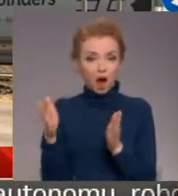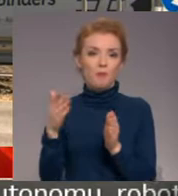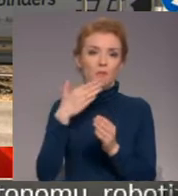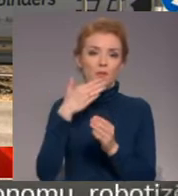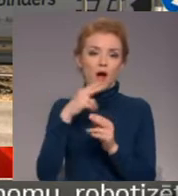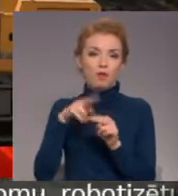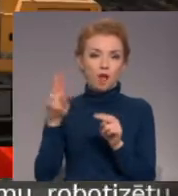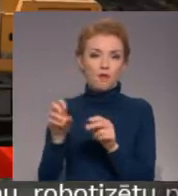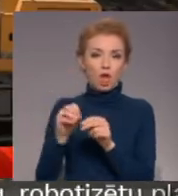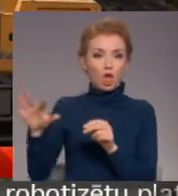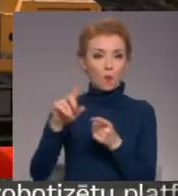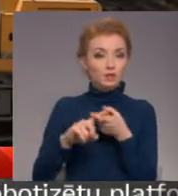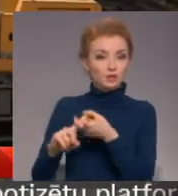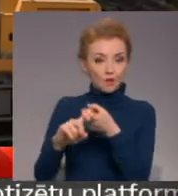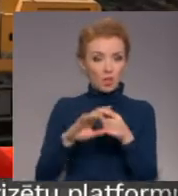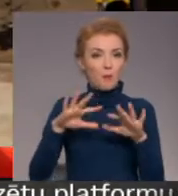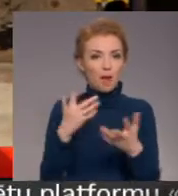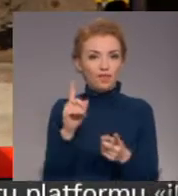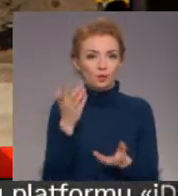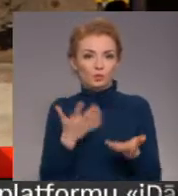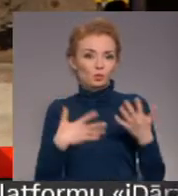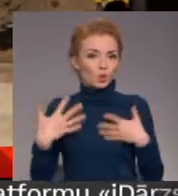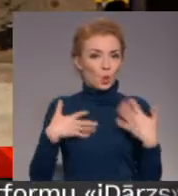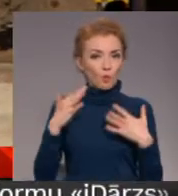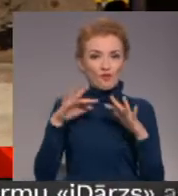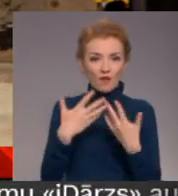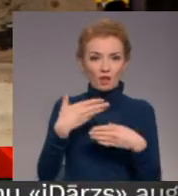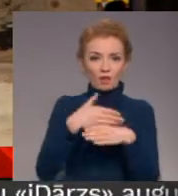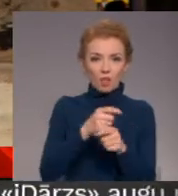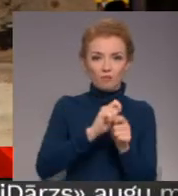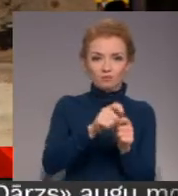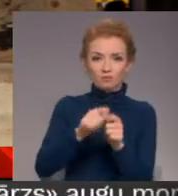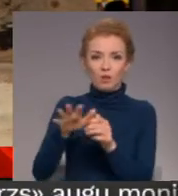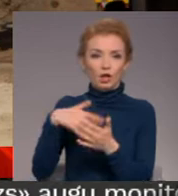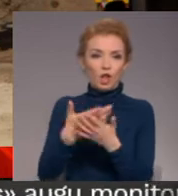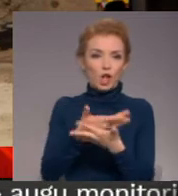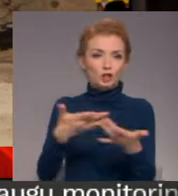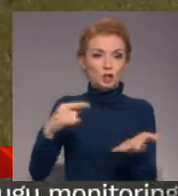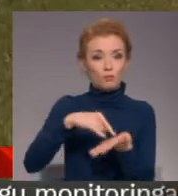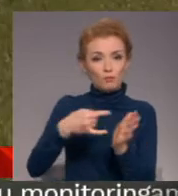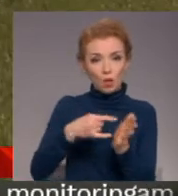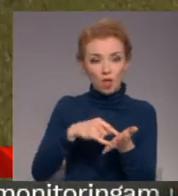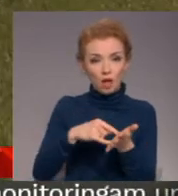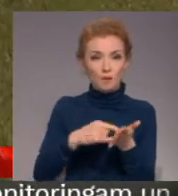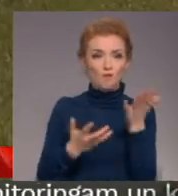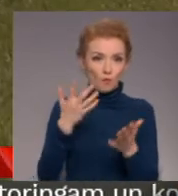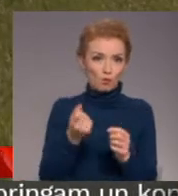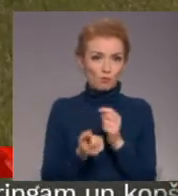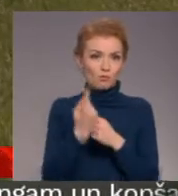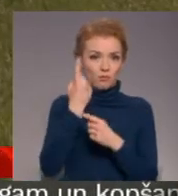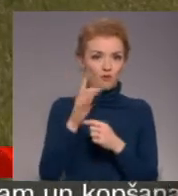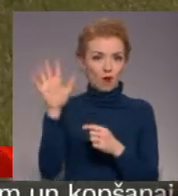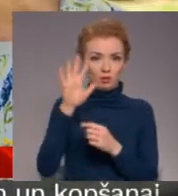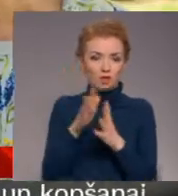Taču padomas locikļiem radušās bažas vai naudas dalīšana dažādiem projektiem un aizdevumiem uzņēmējiem neiedzīs valsti pārāk lielos